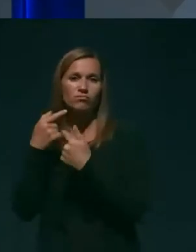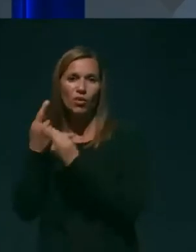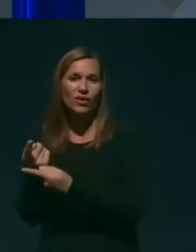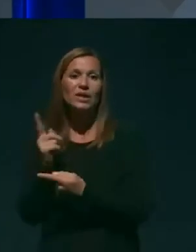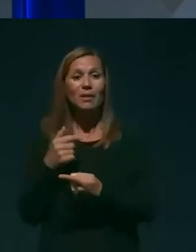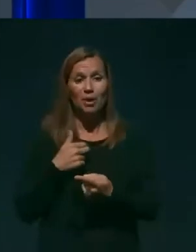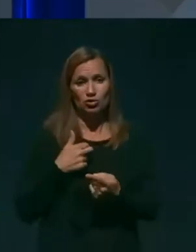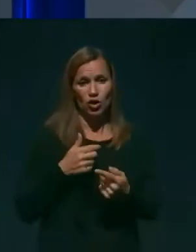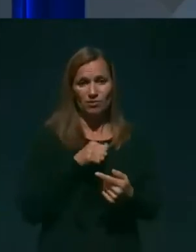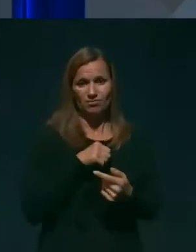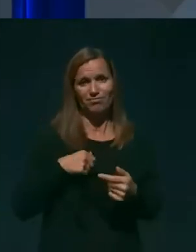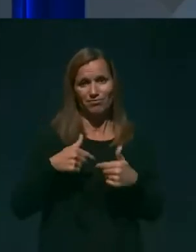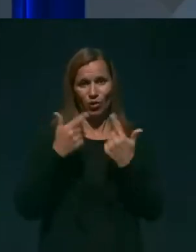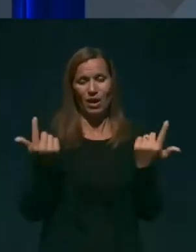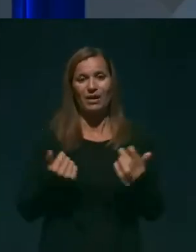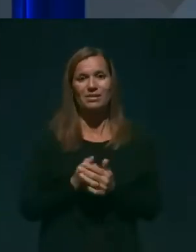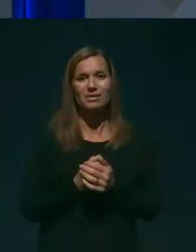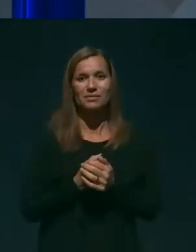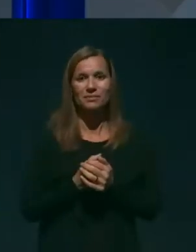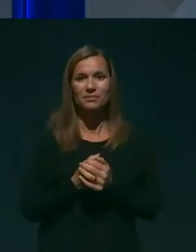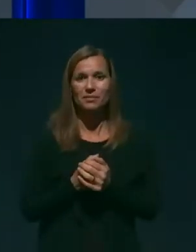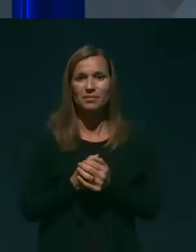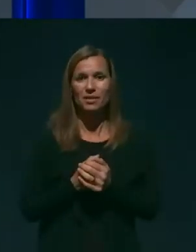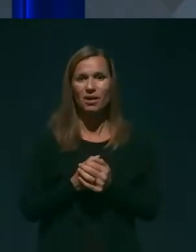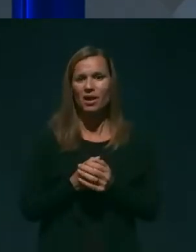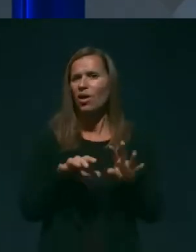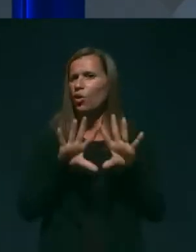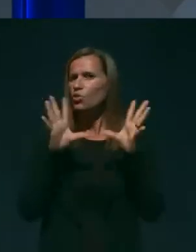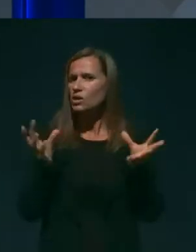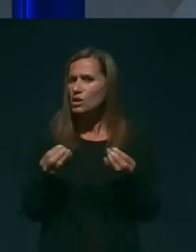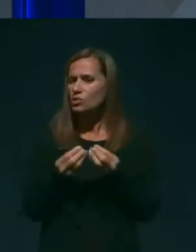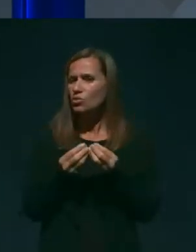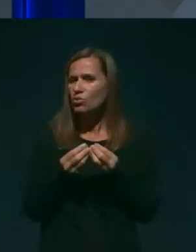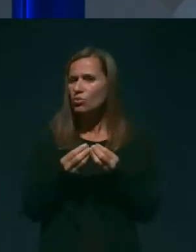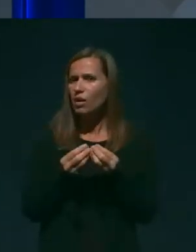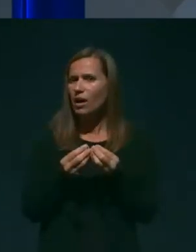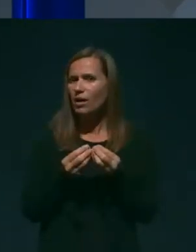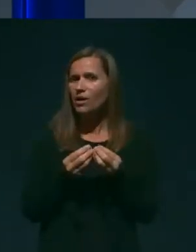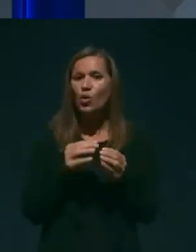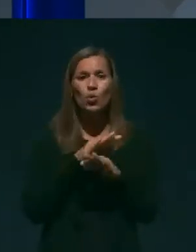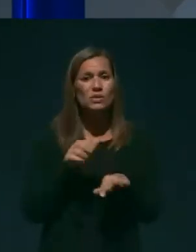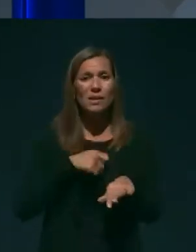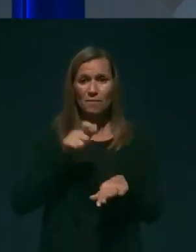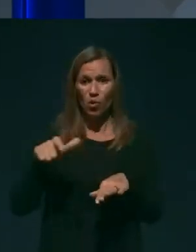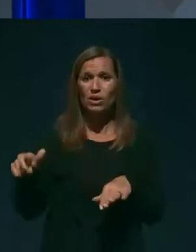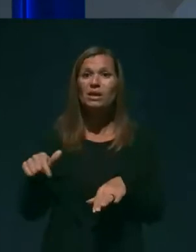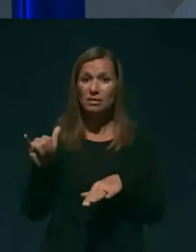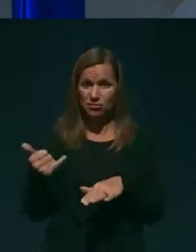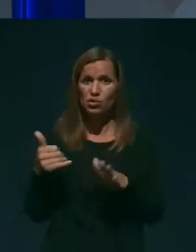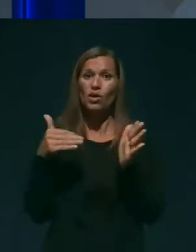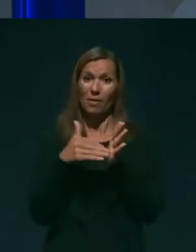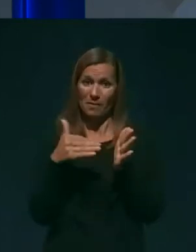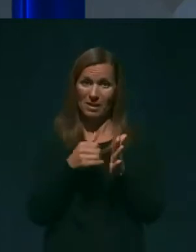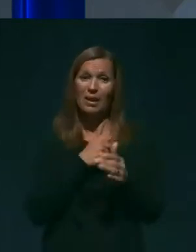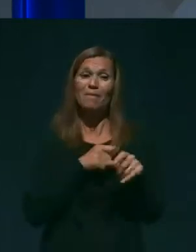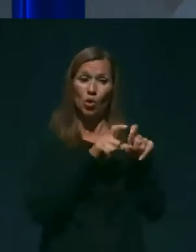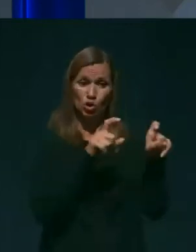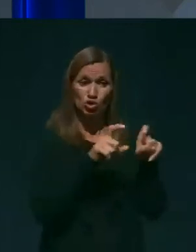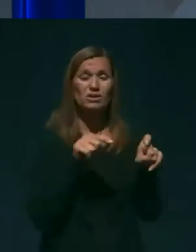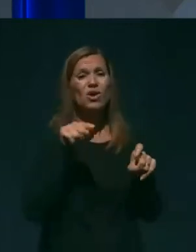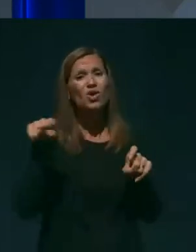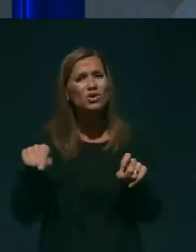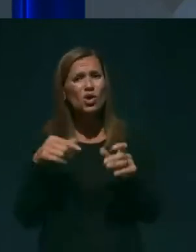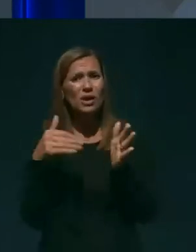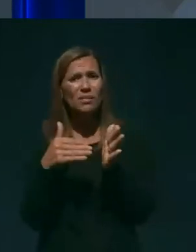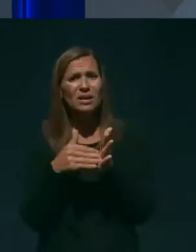ampak v celi situaciji je šlo za to, kot smo vam že povedali, vsi bolniki, ki so rabili bolnišnico, ki so rabili dodatni kisik ali pa